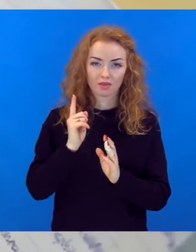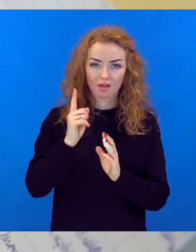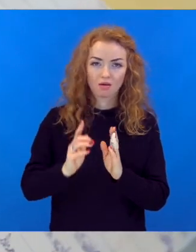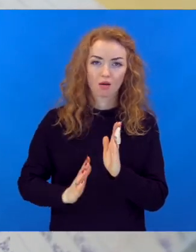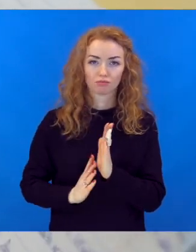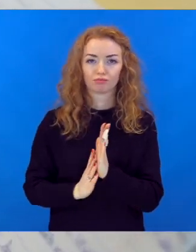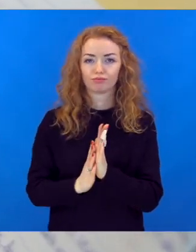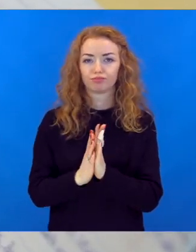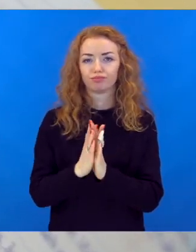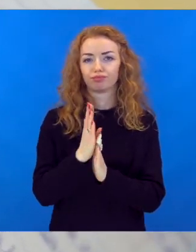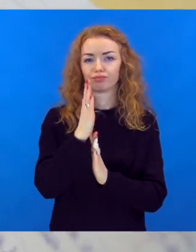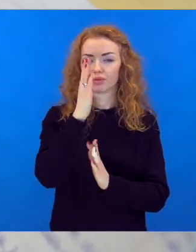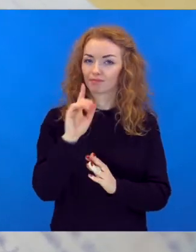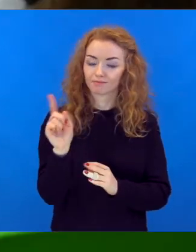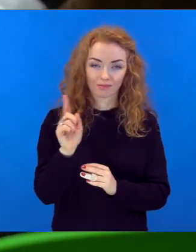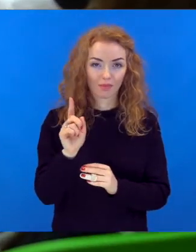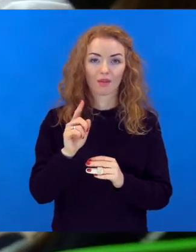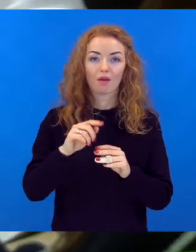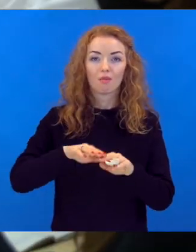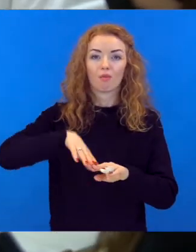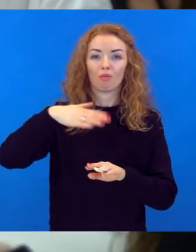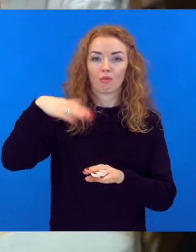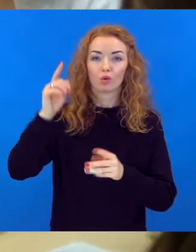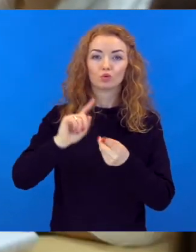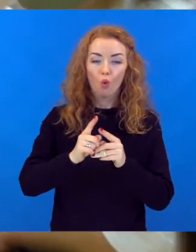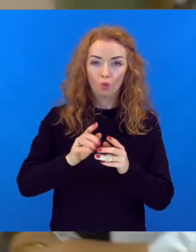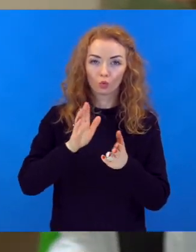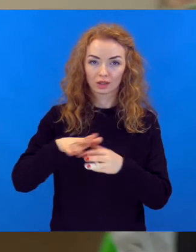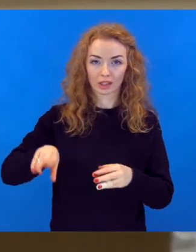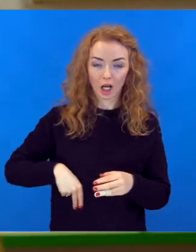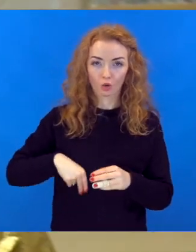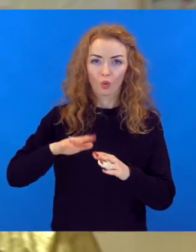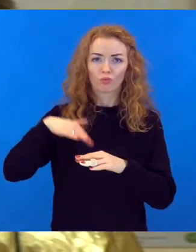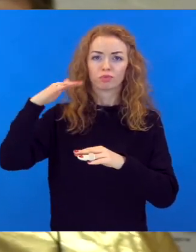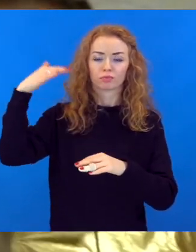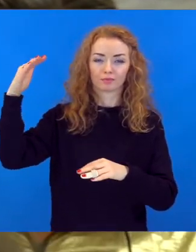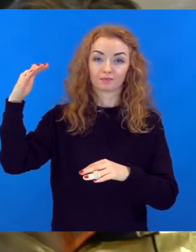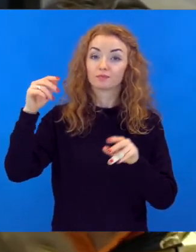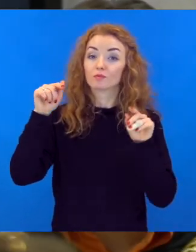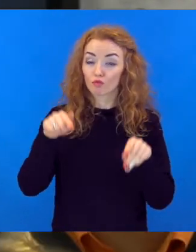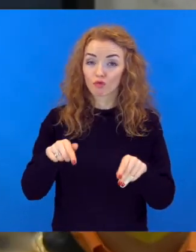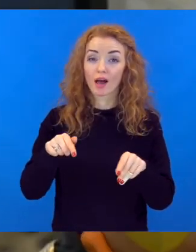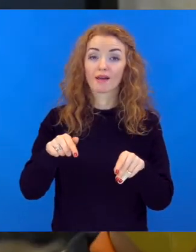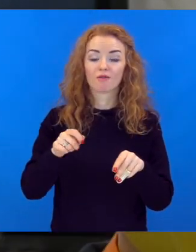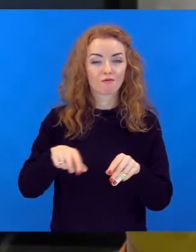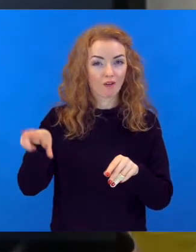vertikāla. Tu sāc ar zemāku līmeņu un tad tu esi pēc kādu laiku direktors un tad direktora, direktors.